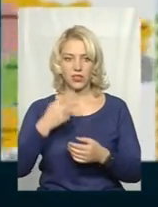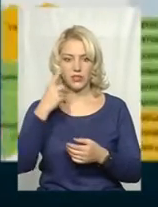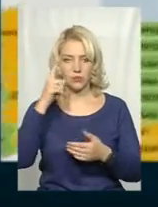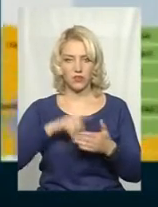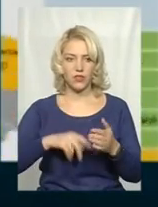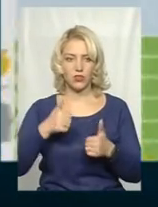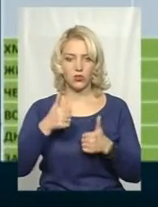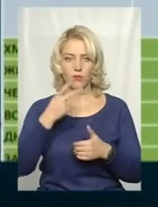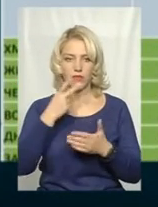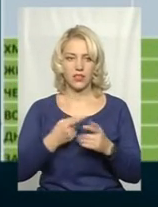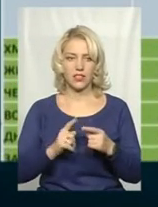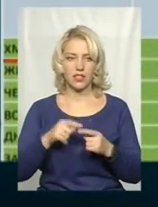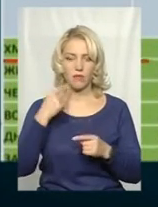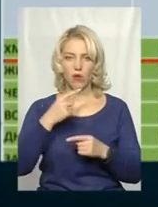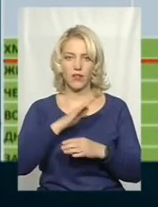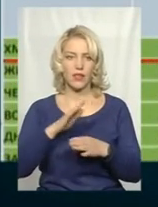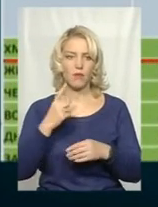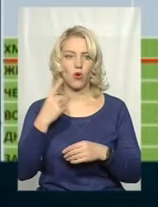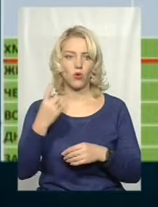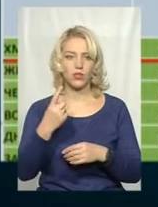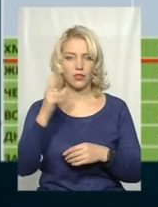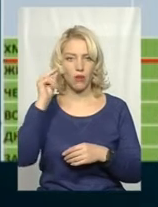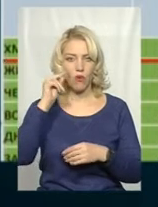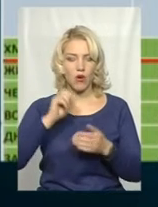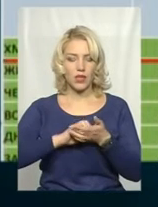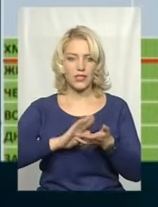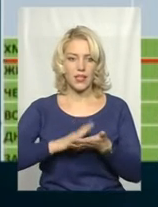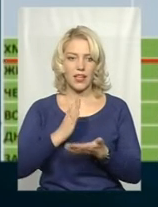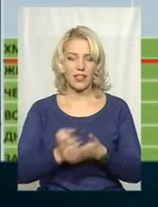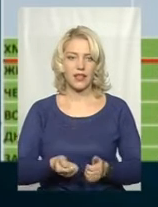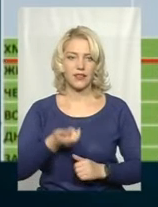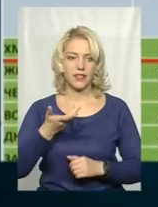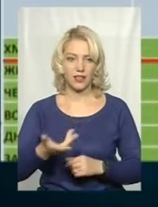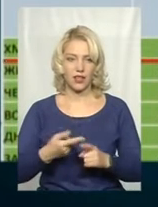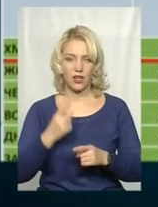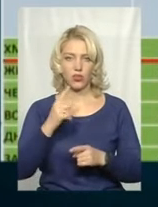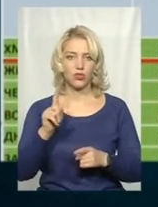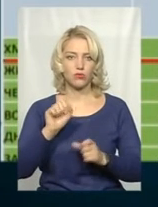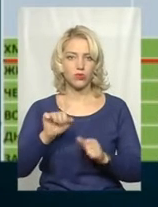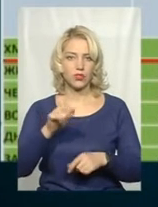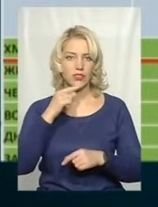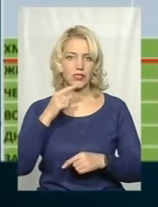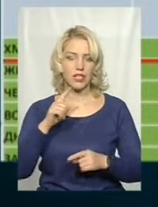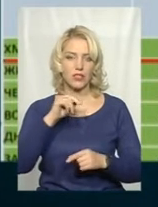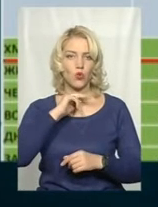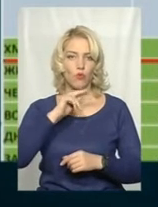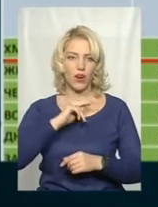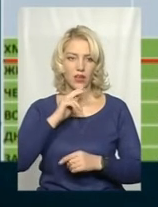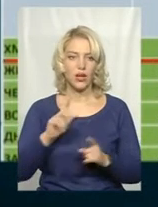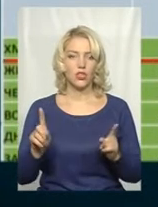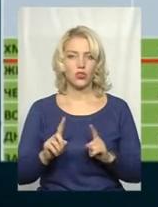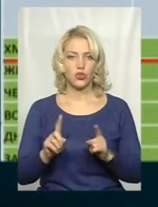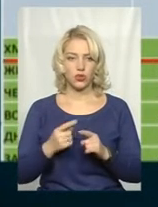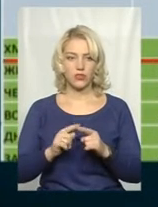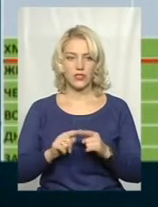що добре видно, що ця мова йде не про один показник, а їх є декілька. Єдине, що хочу сказати до уваги, що